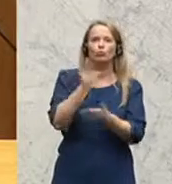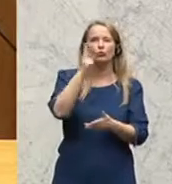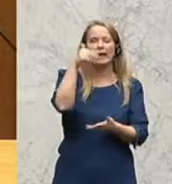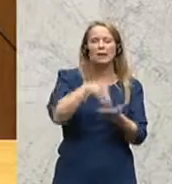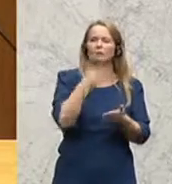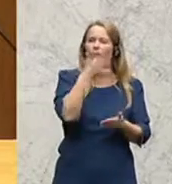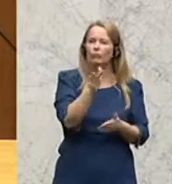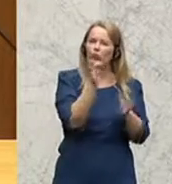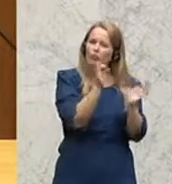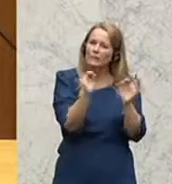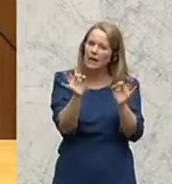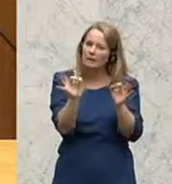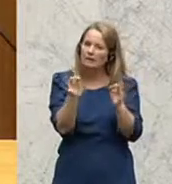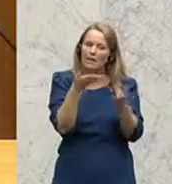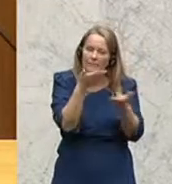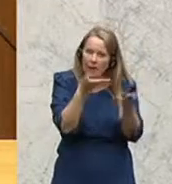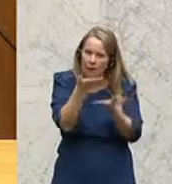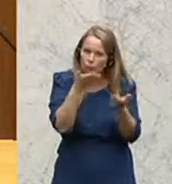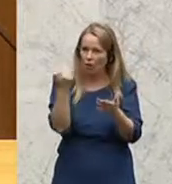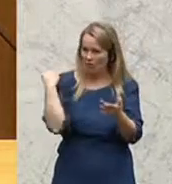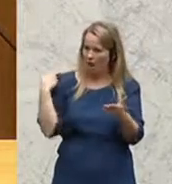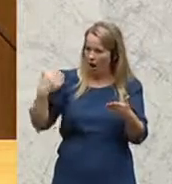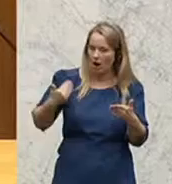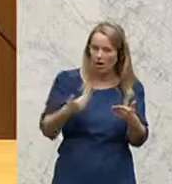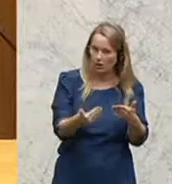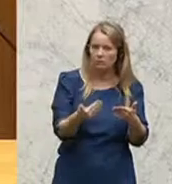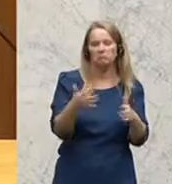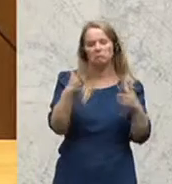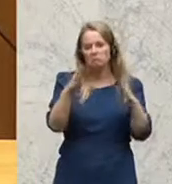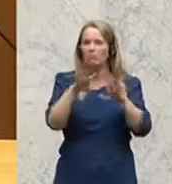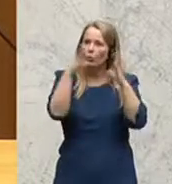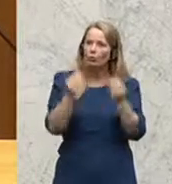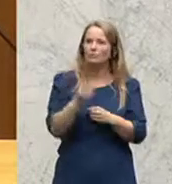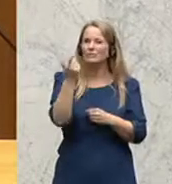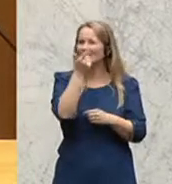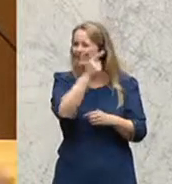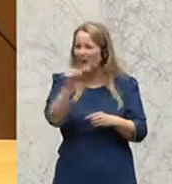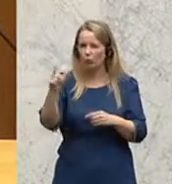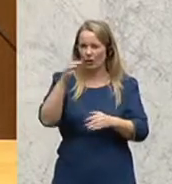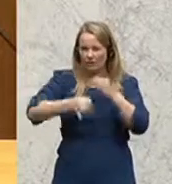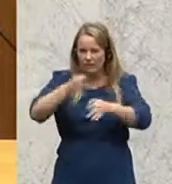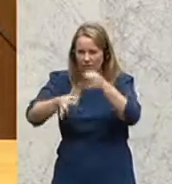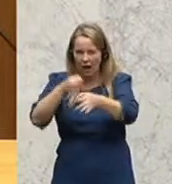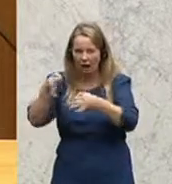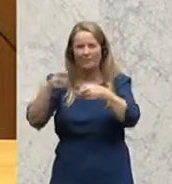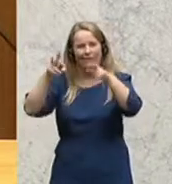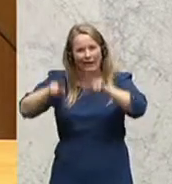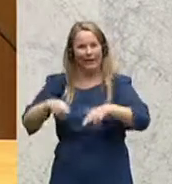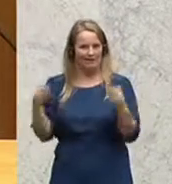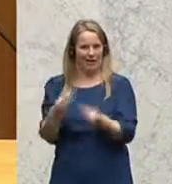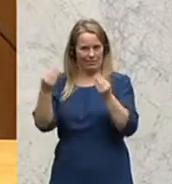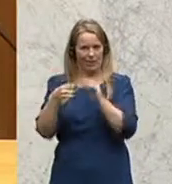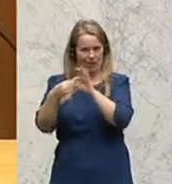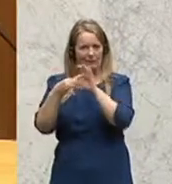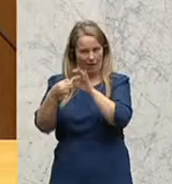.500 Spezialistenberatungen durchgeführt. Es wurden auch rund 200 Verfahren in Rechtsangelegenheiten